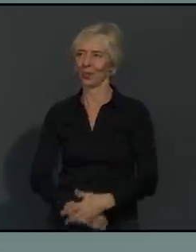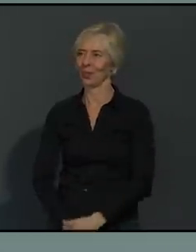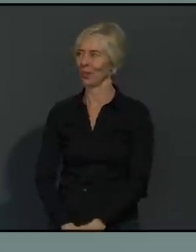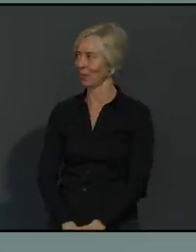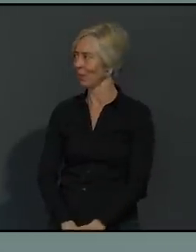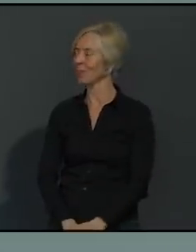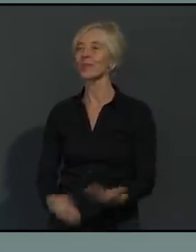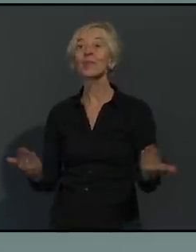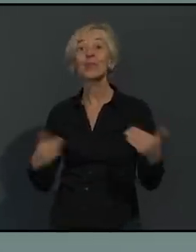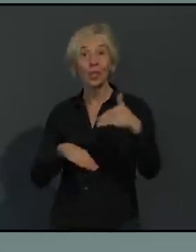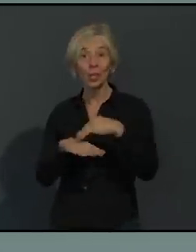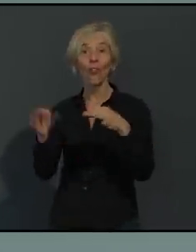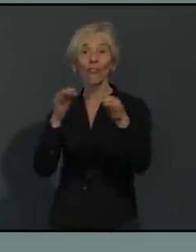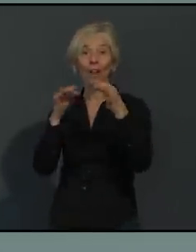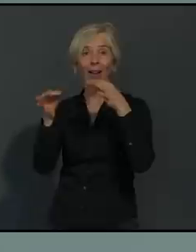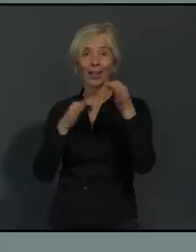Gibt es weitere Fragen?